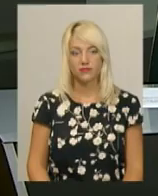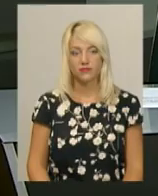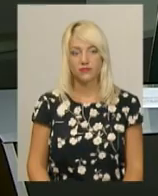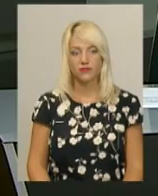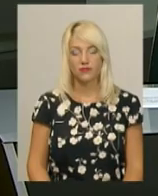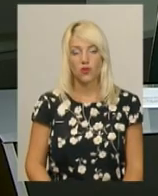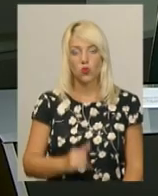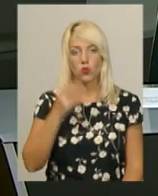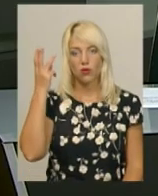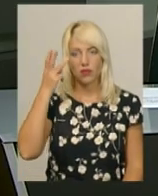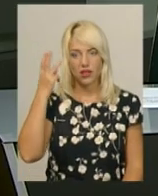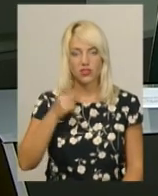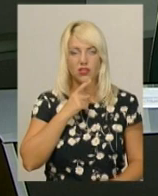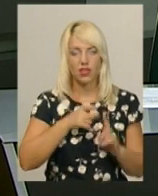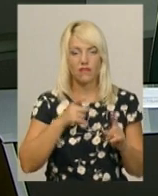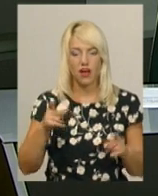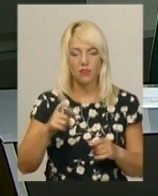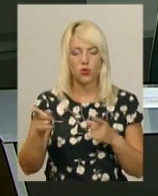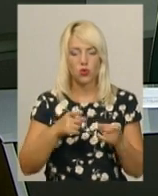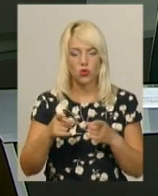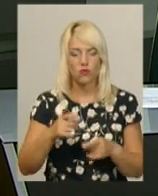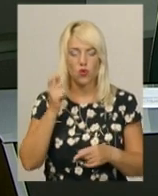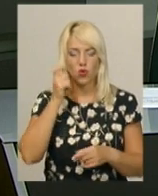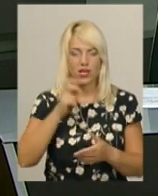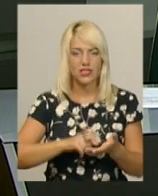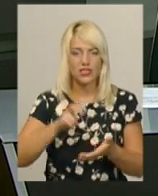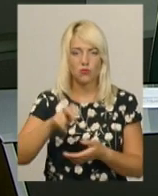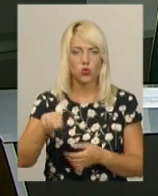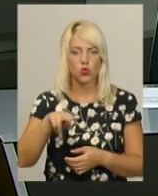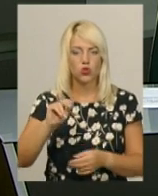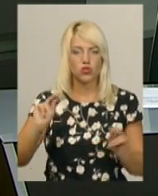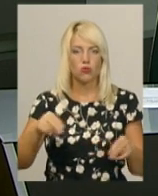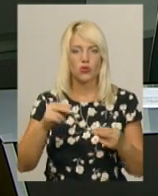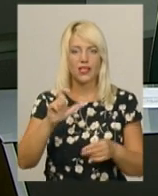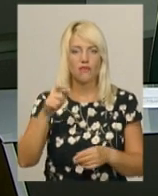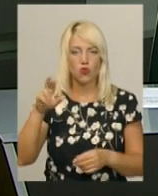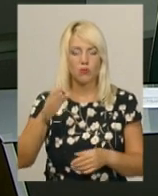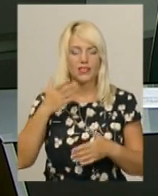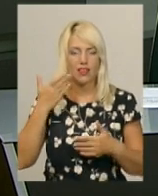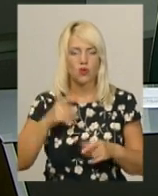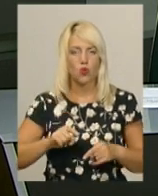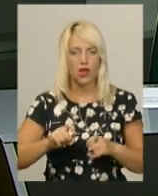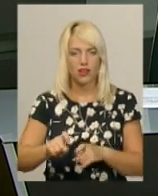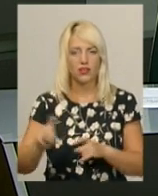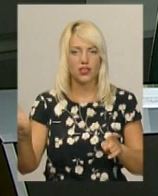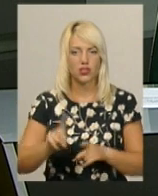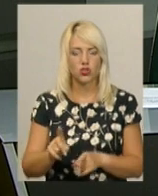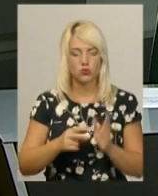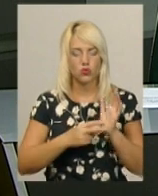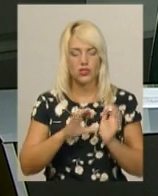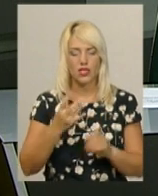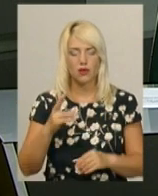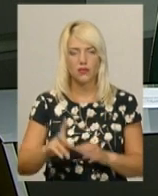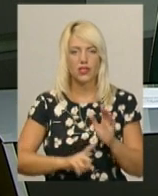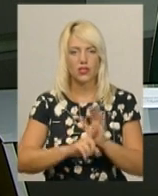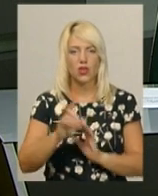У Хмельницькому триває підготовка українських стрибунів до чемпіонату Європи з легкої атлетики. Що 7 серпня стартує